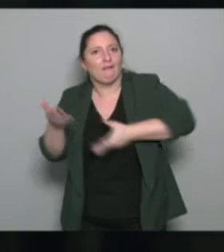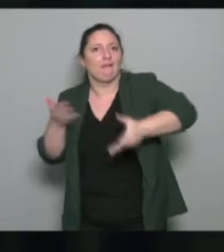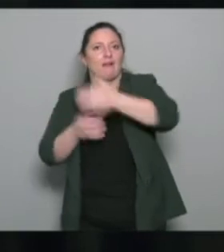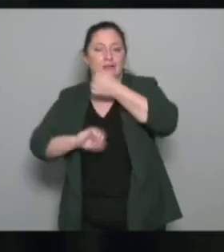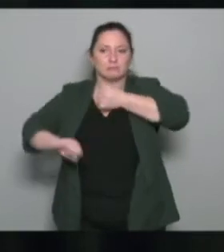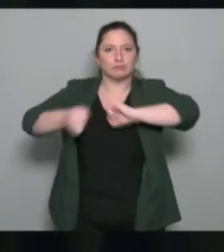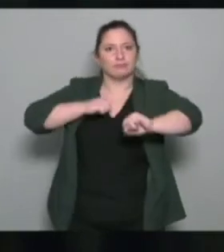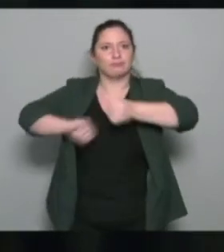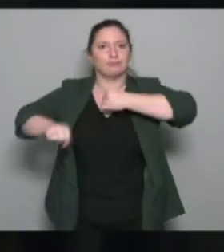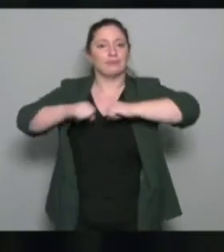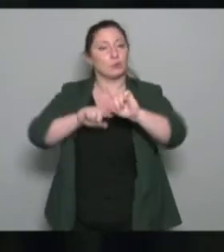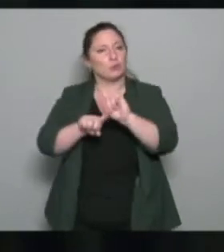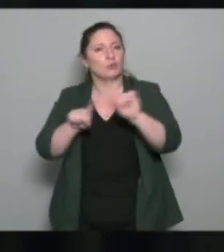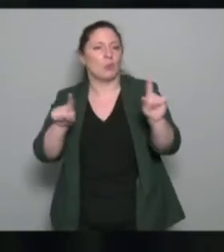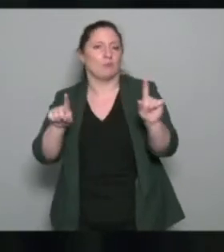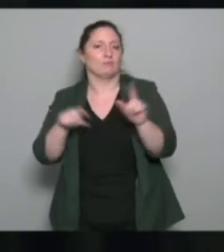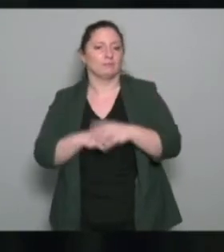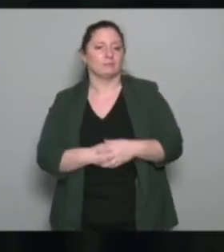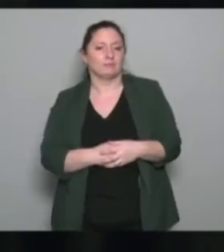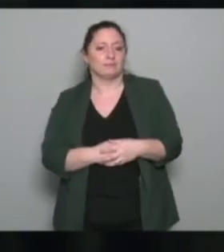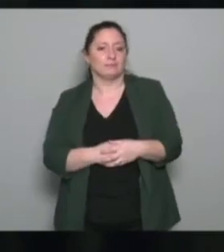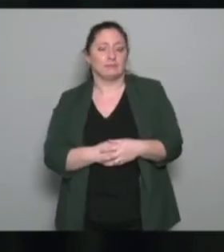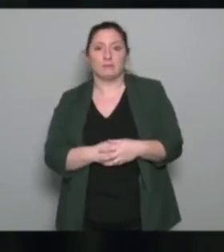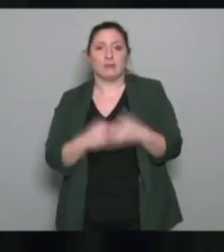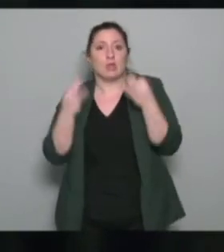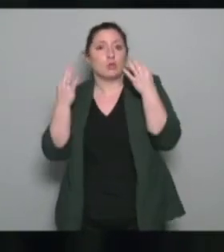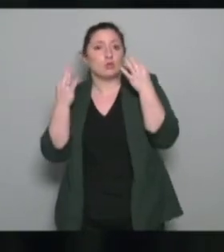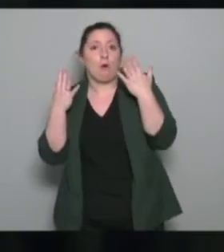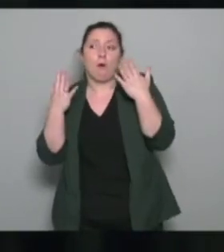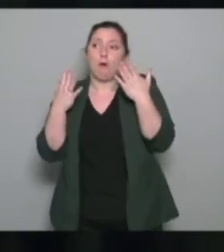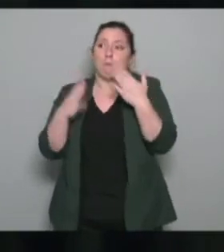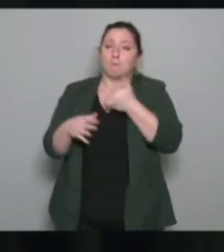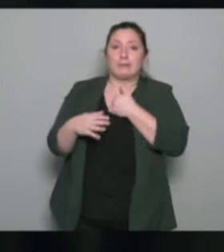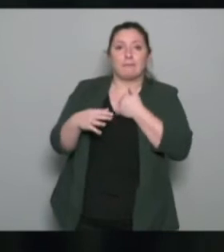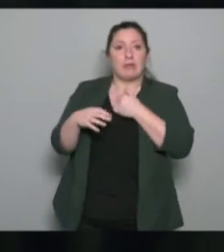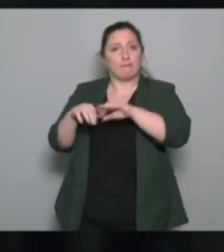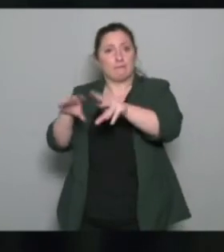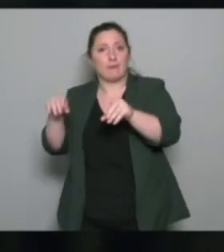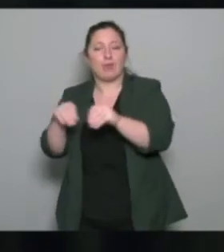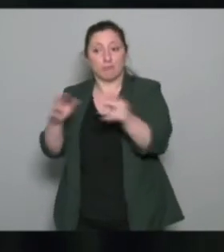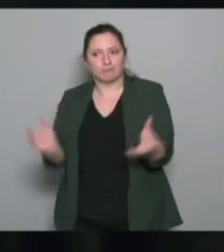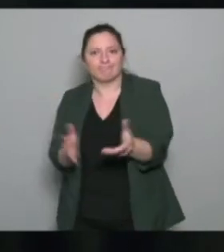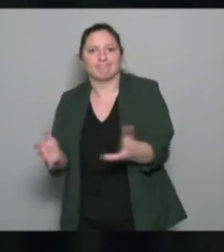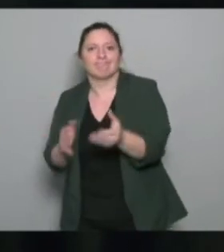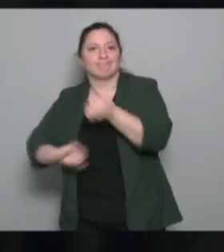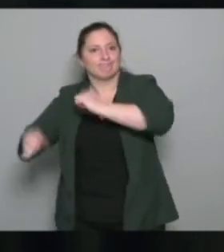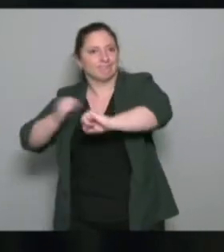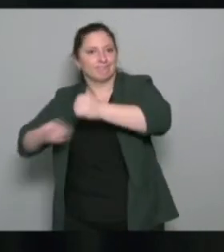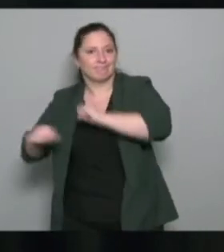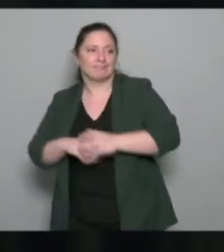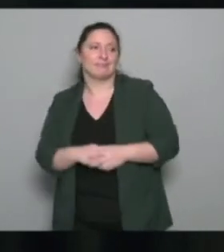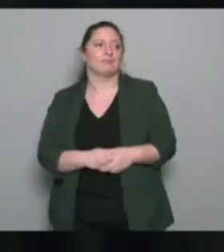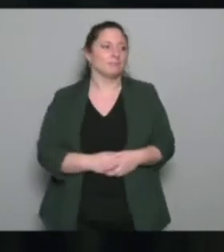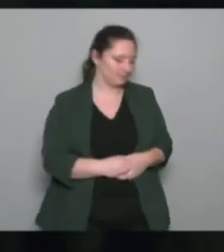au maintien de'activité physique sur les différents temps. Ces actions ont été mises en place aussi à travers